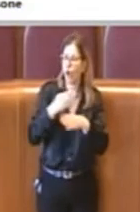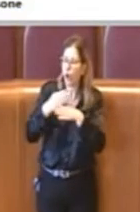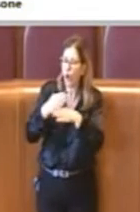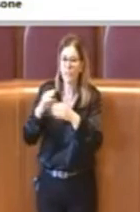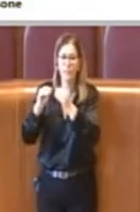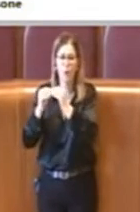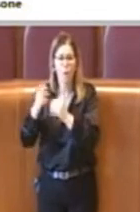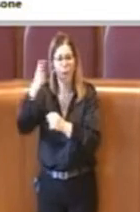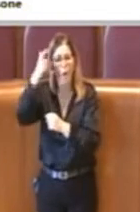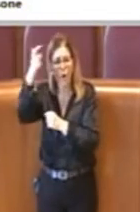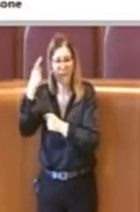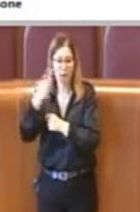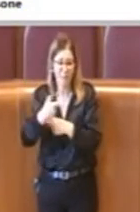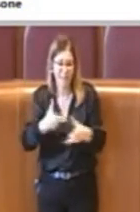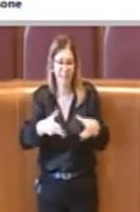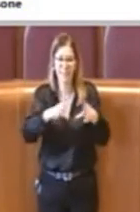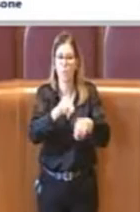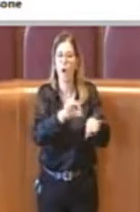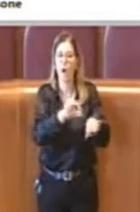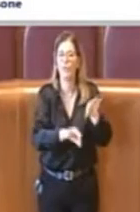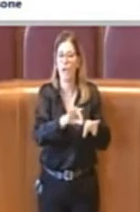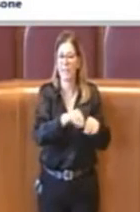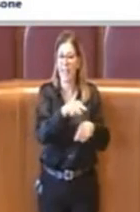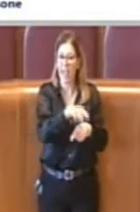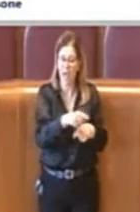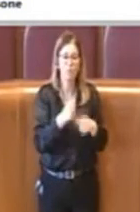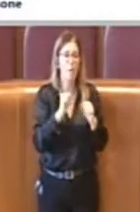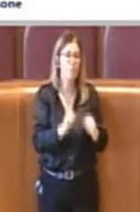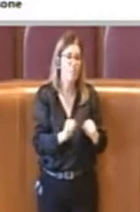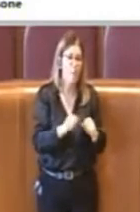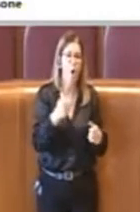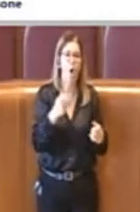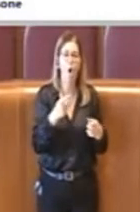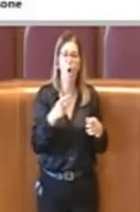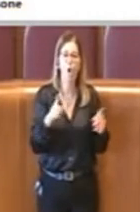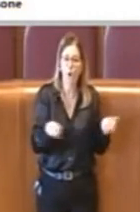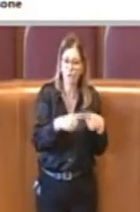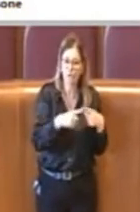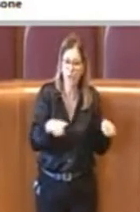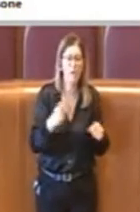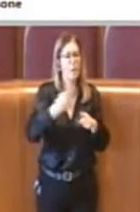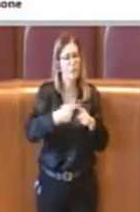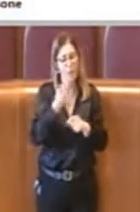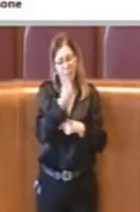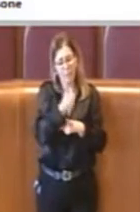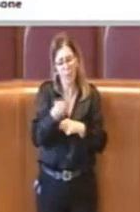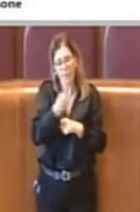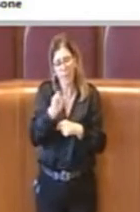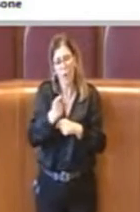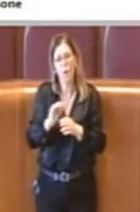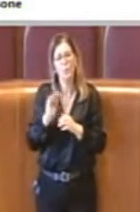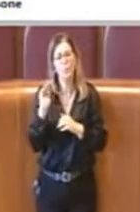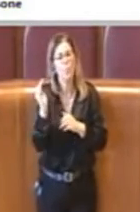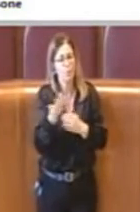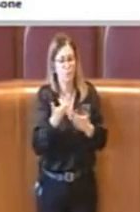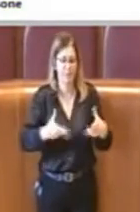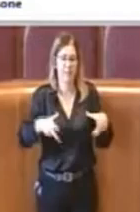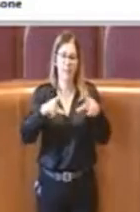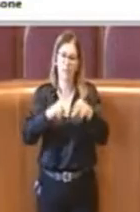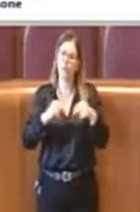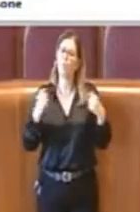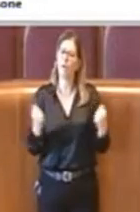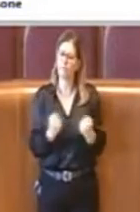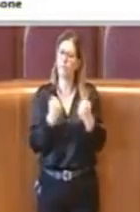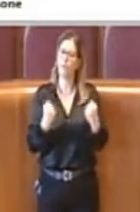riavviare le attività e al più presto un'attività graduale di tutto il comparto quindi prevedendo